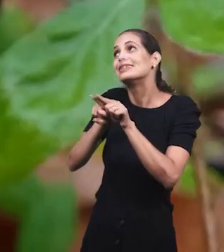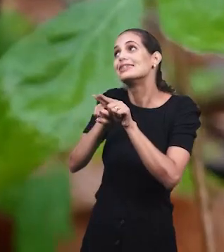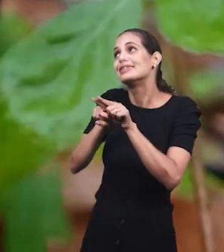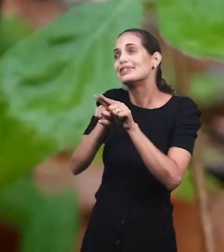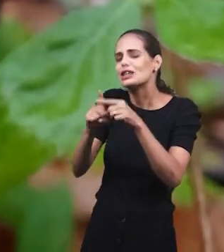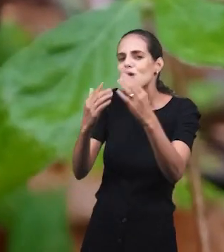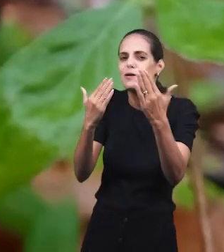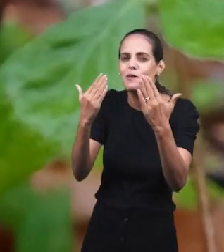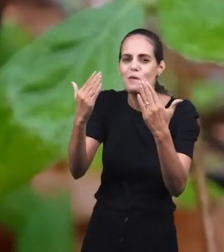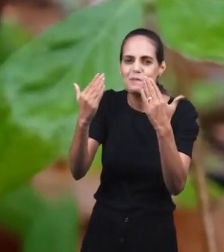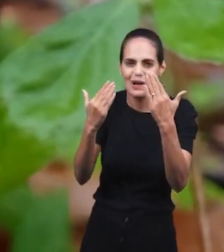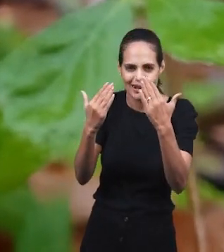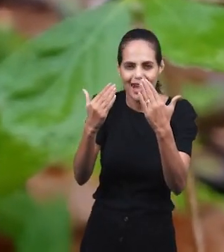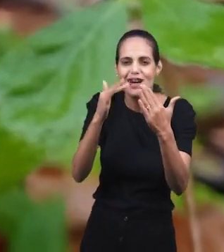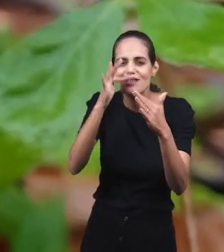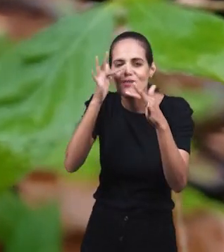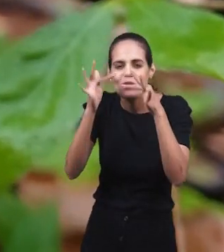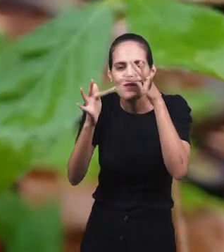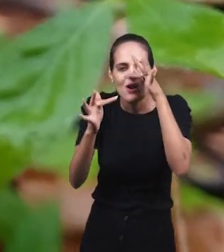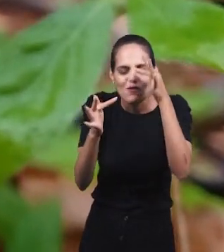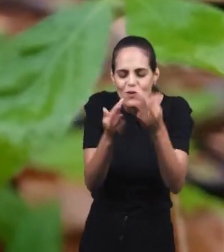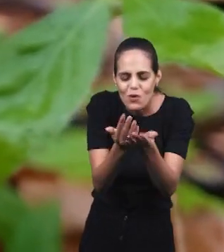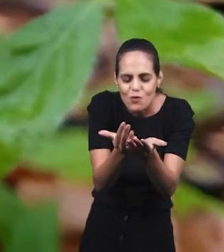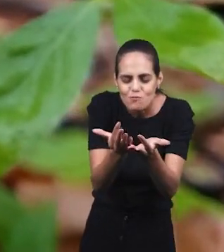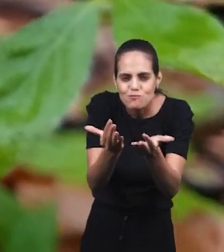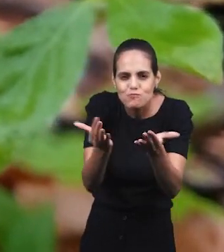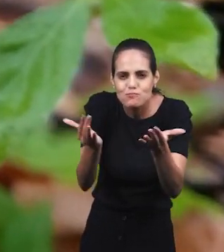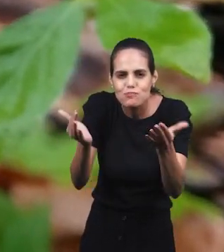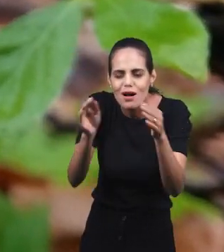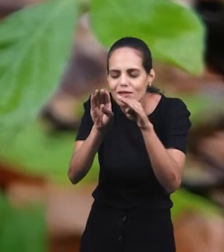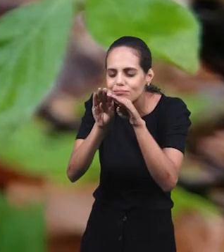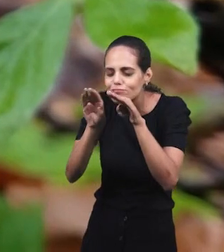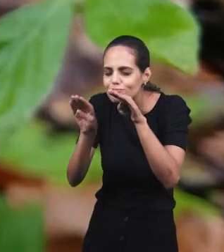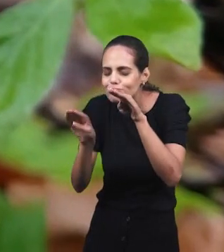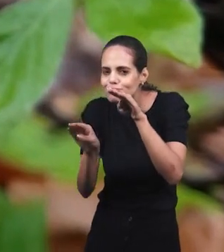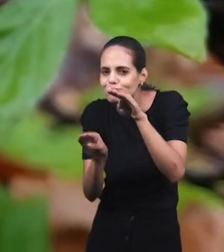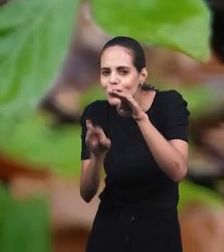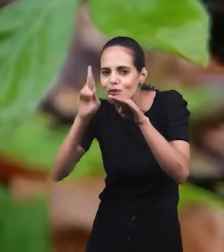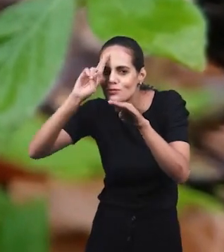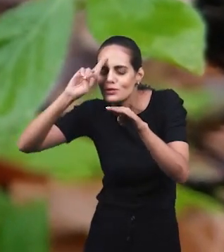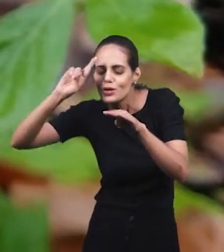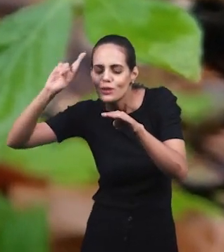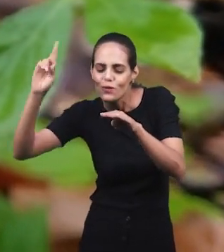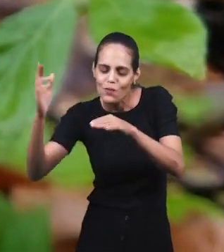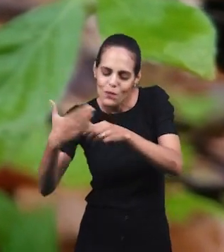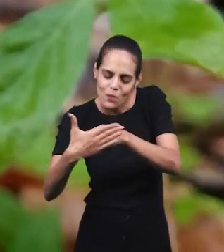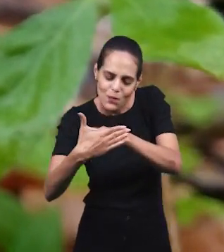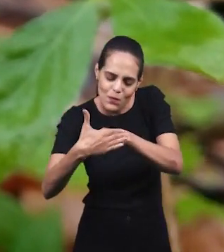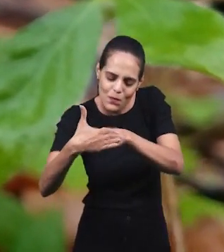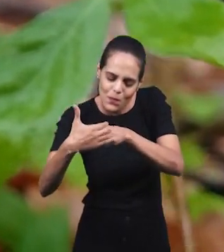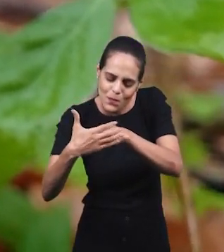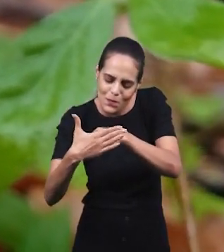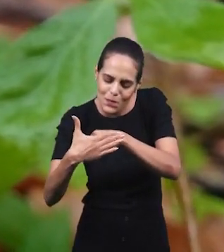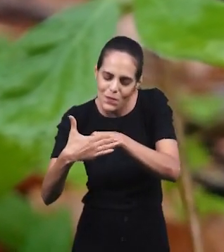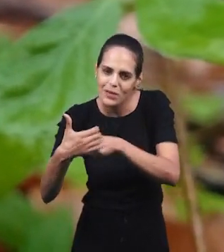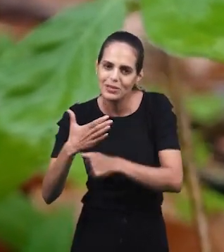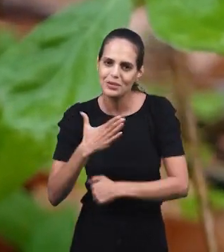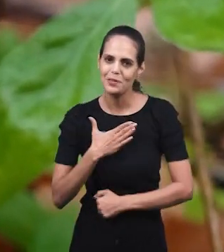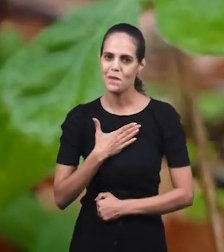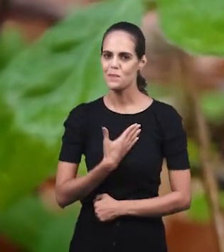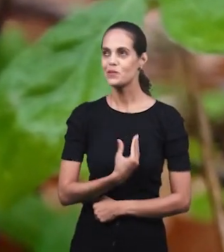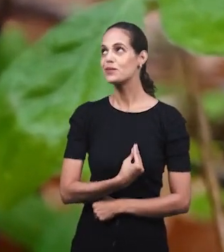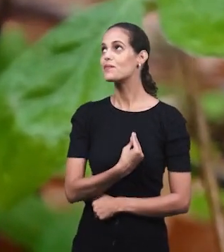как о самом маленьком из цветков в твоем саду. в твоем jardине.